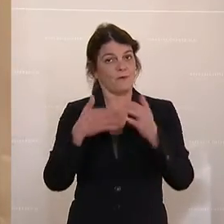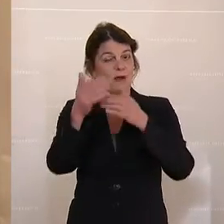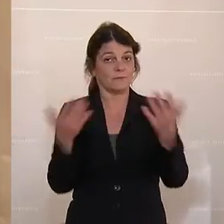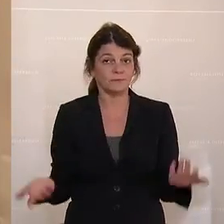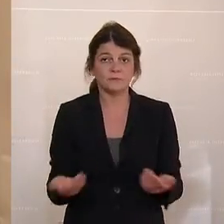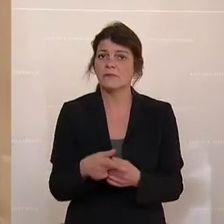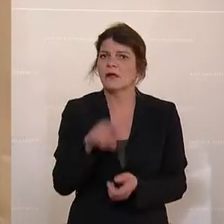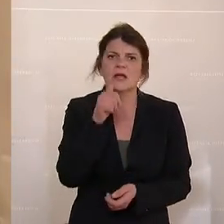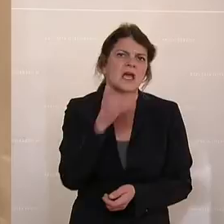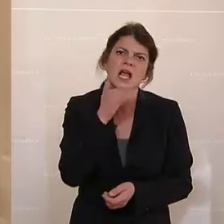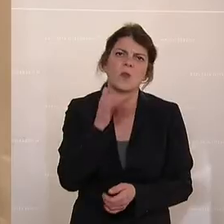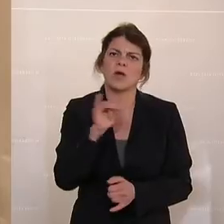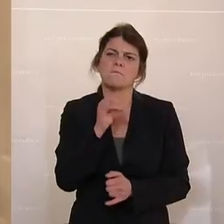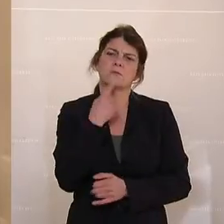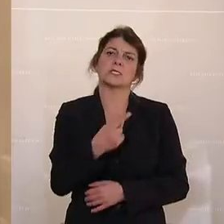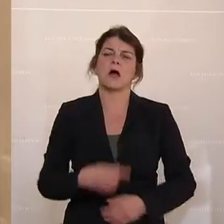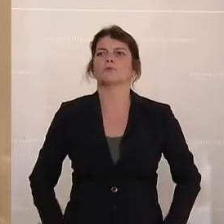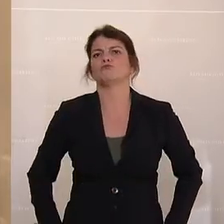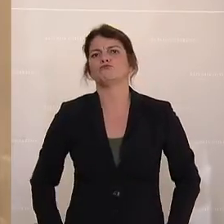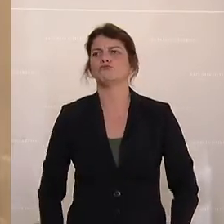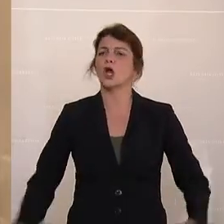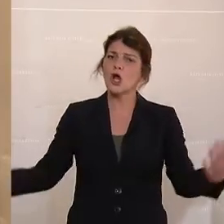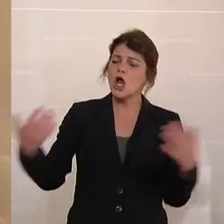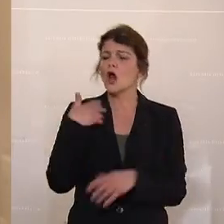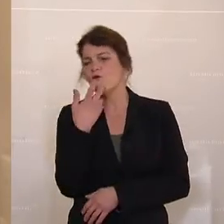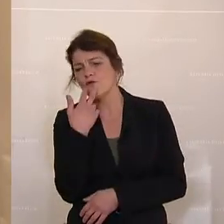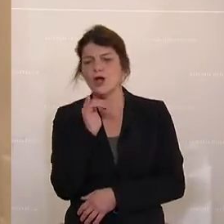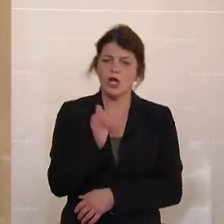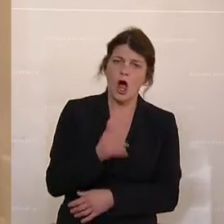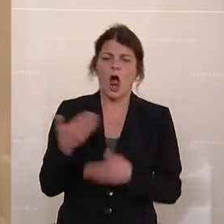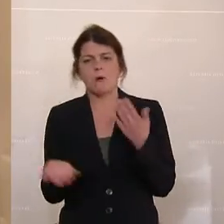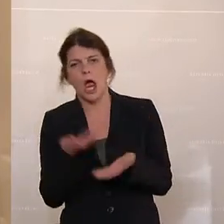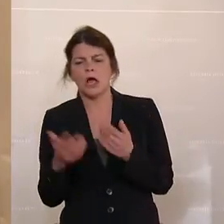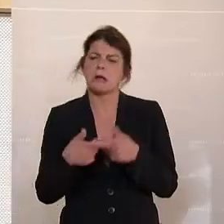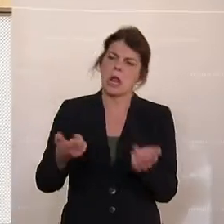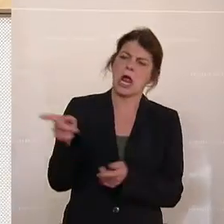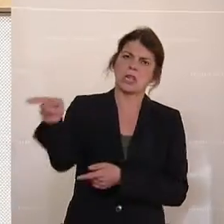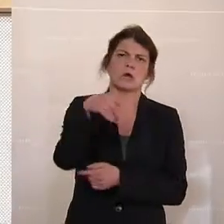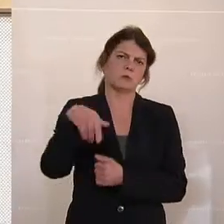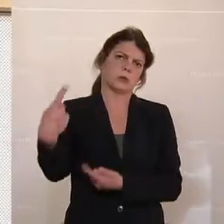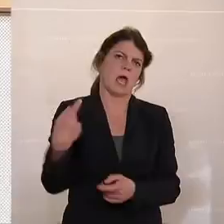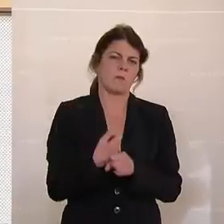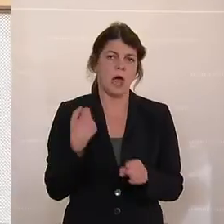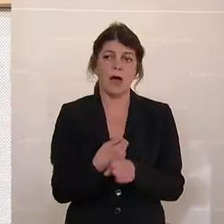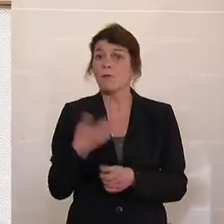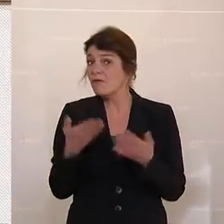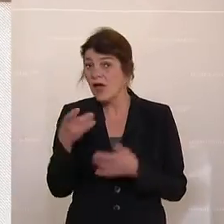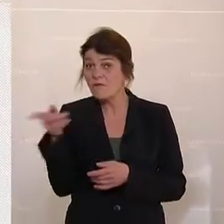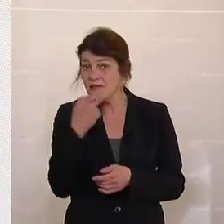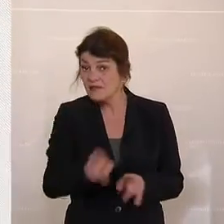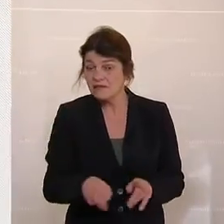Und es reicht nicht, immer nur zu sagen, wir wollen eh, aber eigentlich sind es die Länder, die das dann vielleicht nicht wollen.